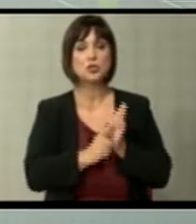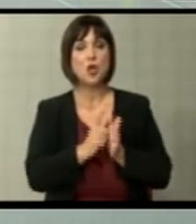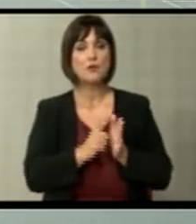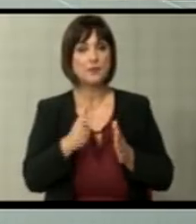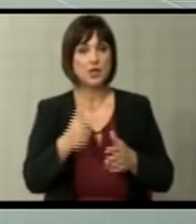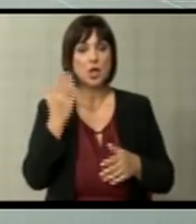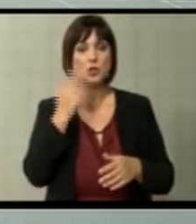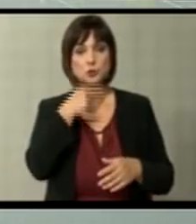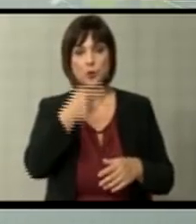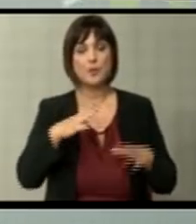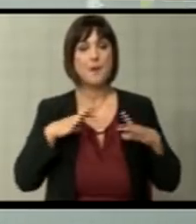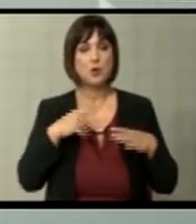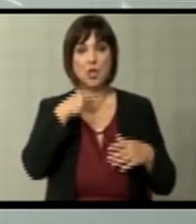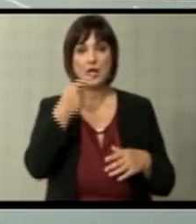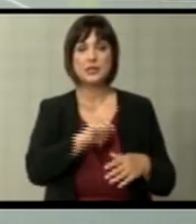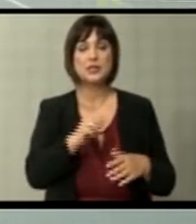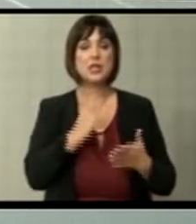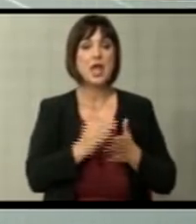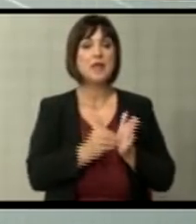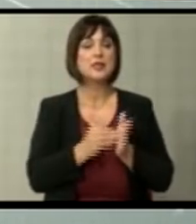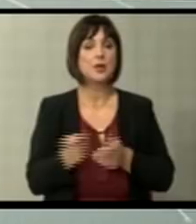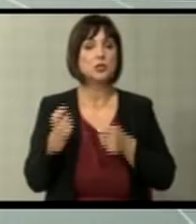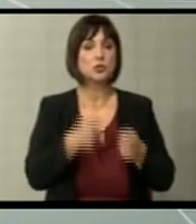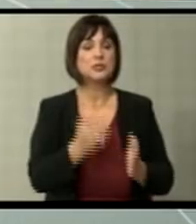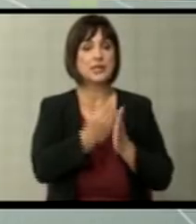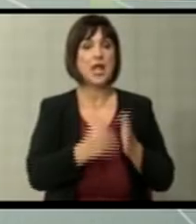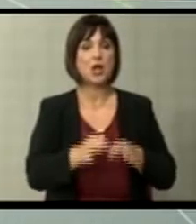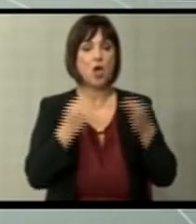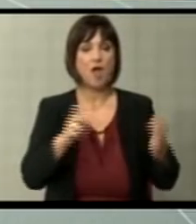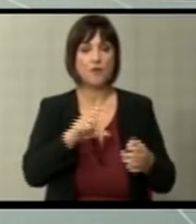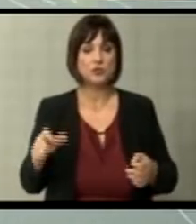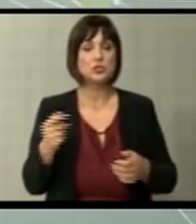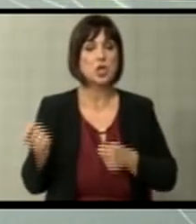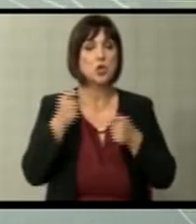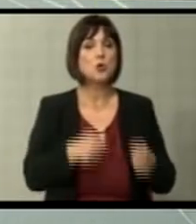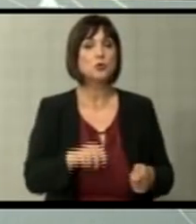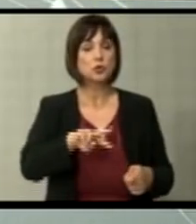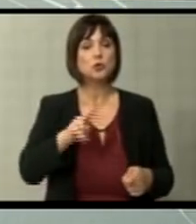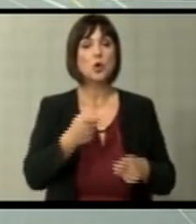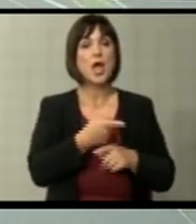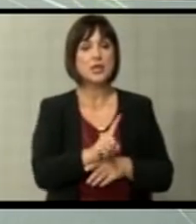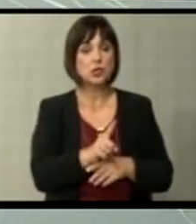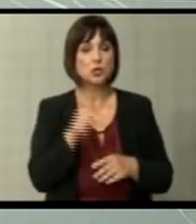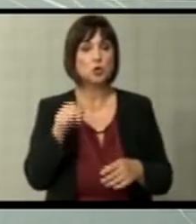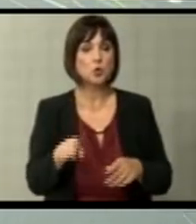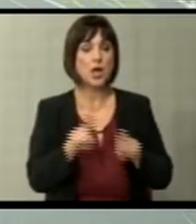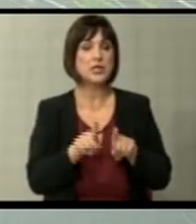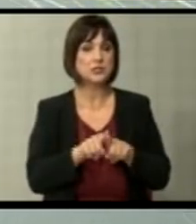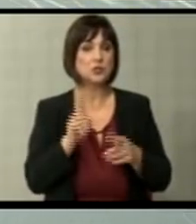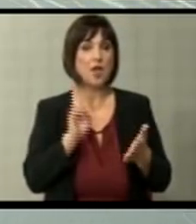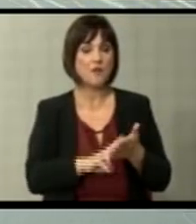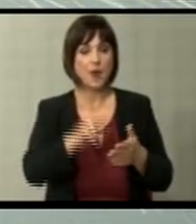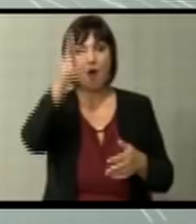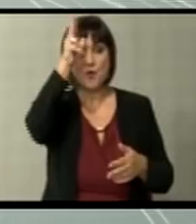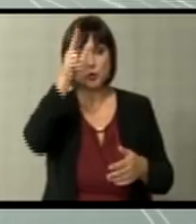затоа и спомнаф на паузата, да ни речеа дека треба да донесеме закон за јавно обвинителство ќе донесеме ние, но друга ефектот тука исто се во право